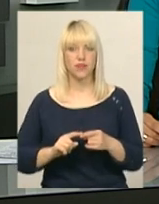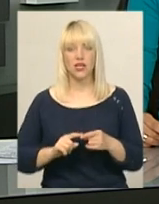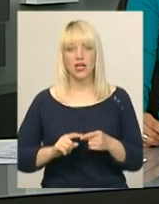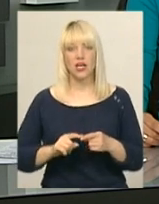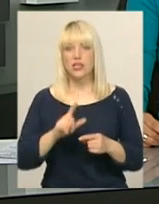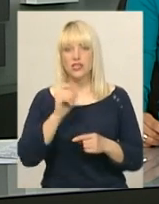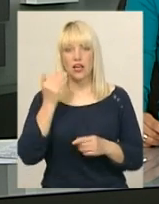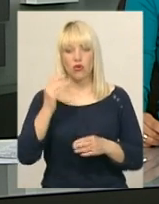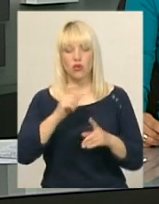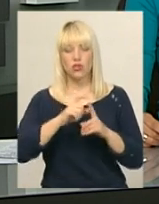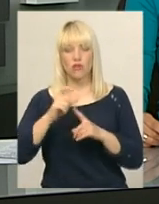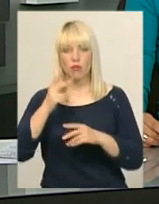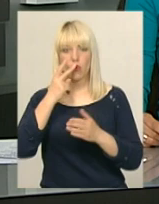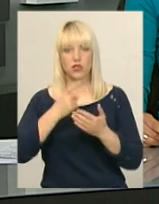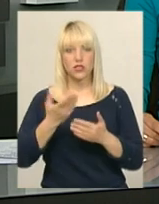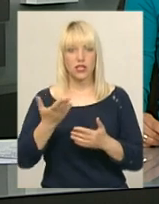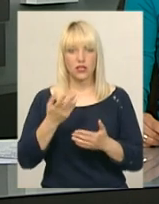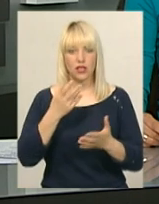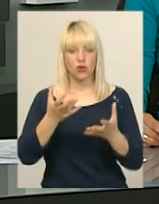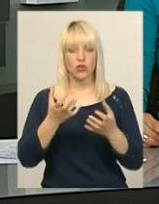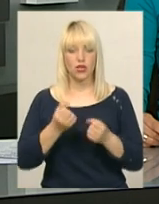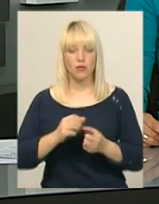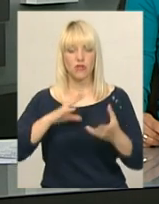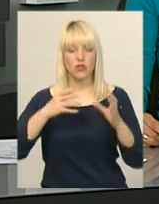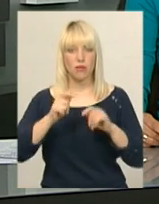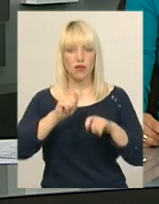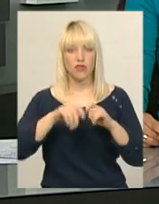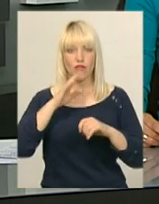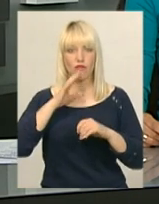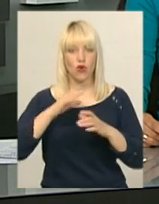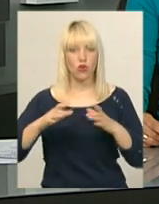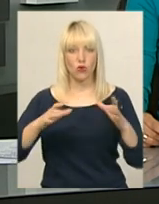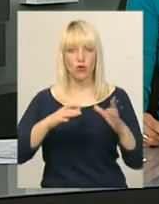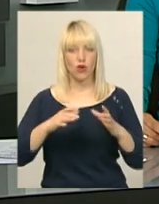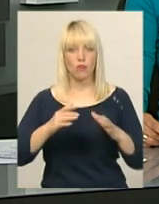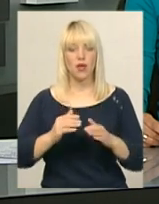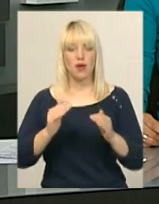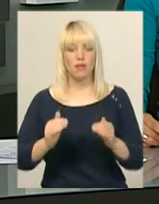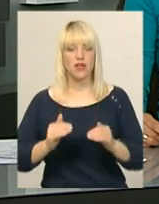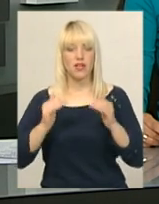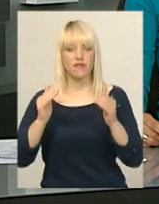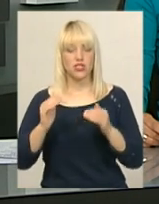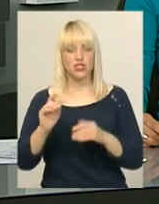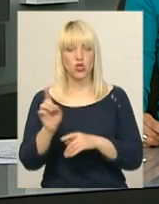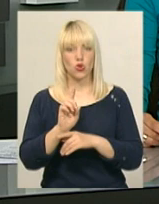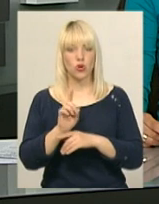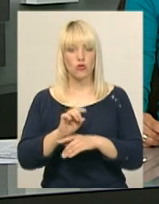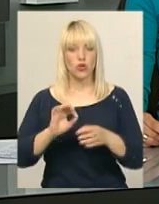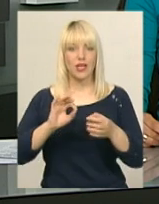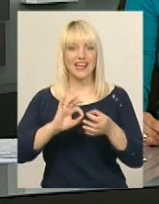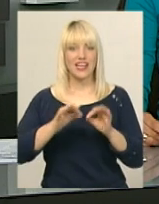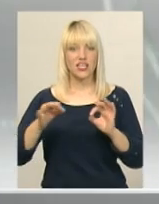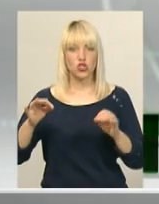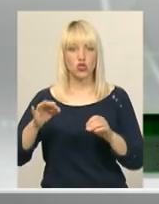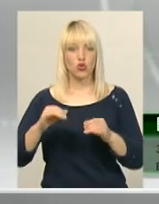За його словами, показники, які отримали в результаті перевірки водойми, показали перевищення норми кишкової палички у 14 разів.